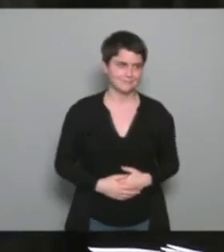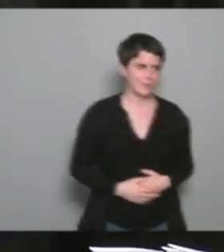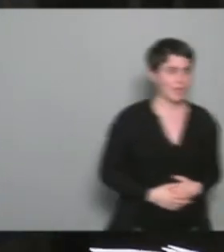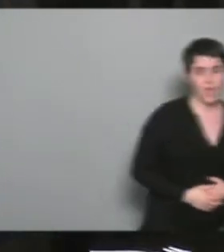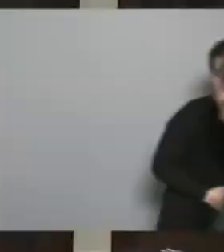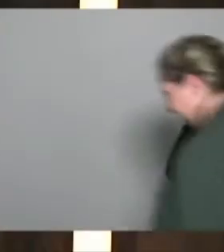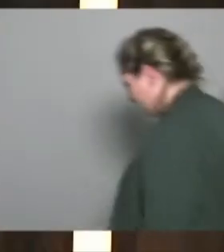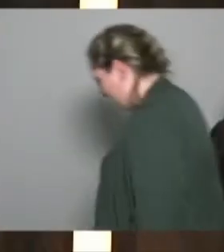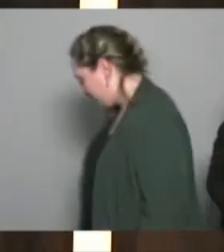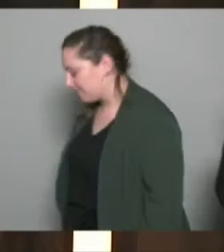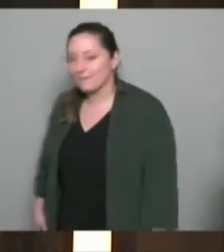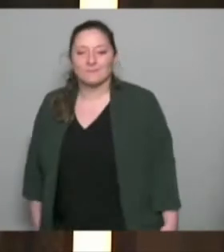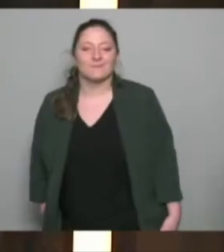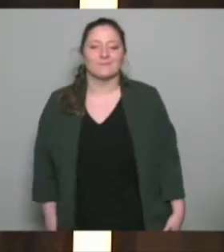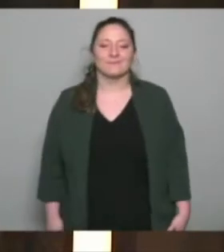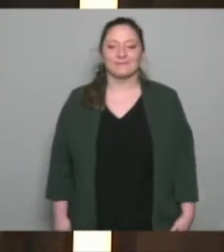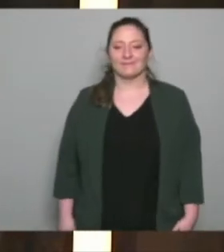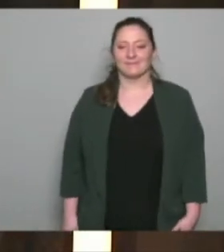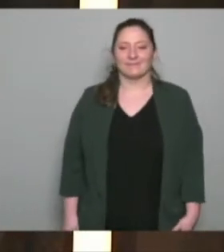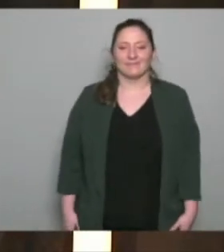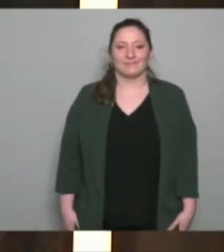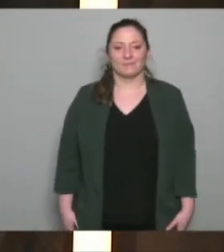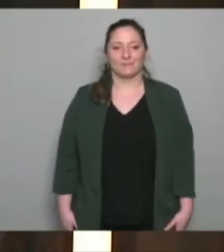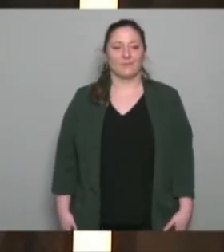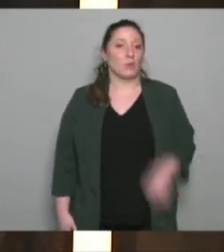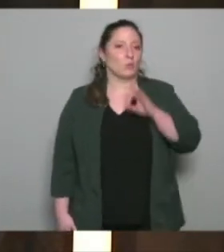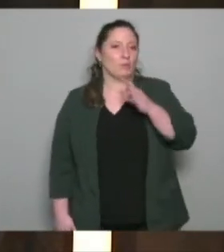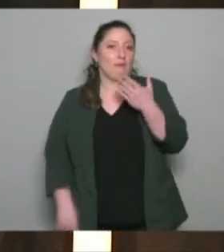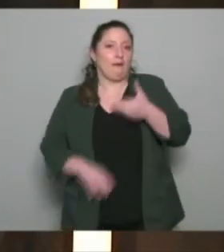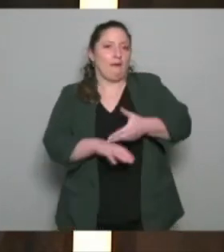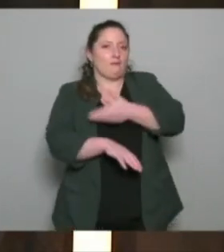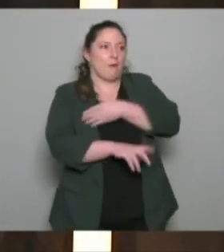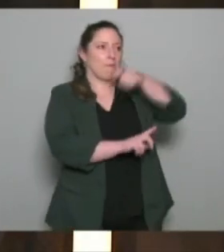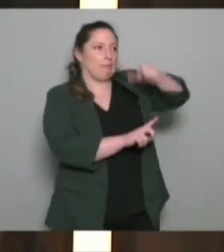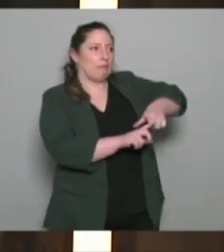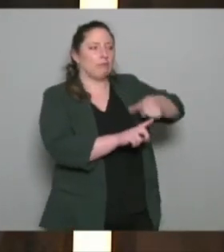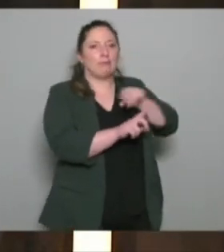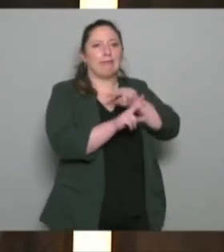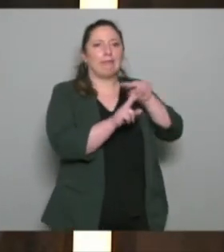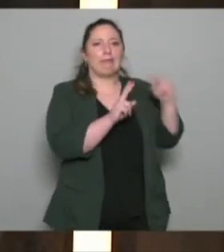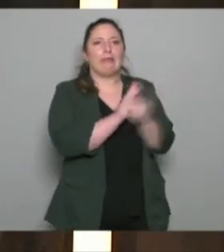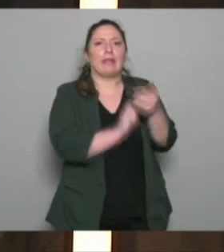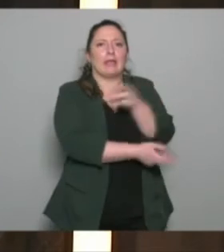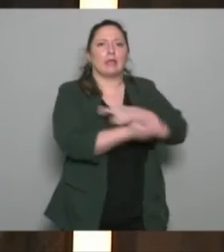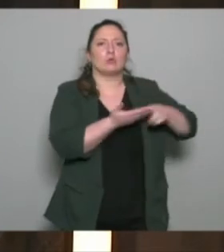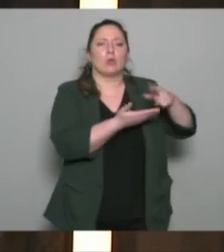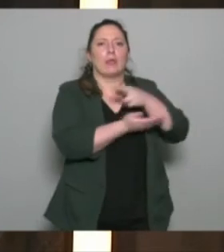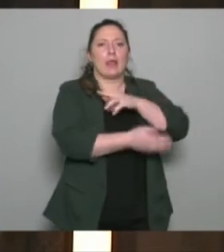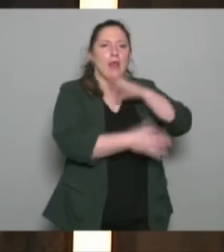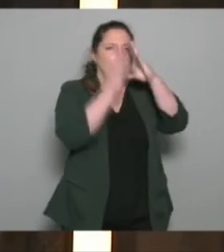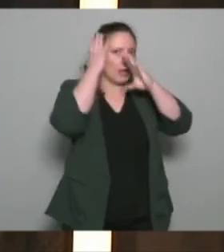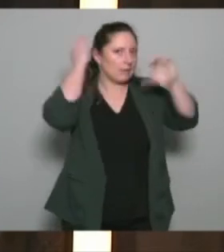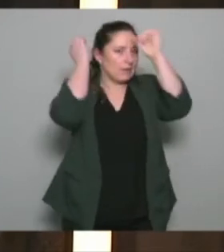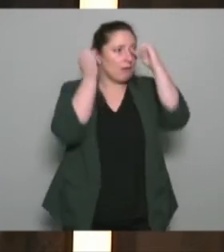oui donc avant que la déléguée régionale académique conclue ce